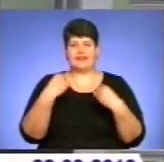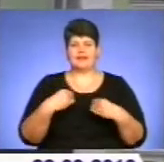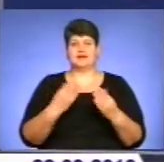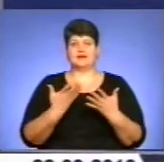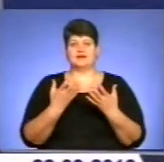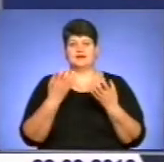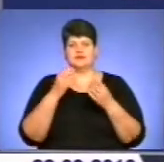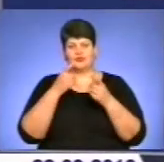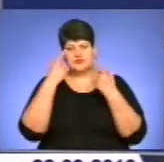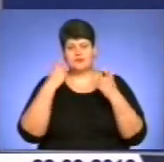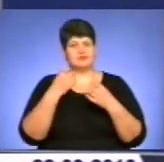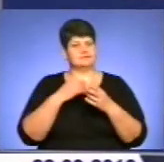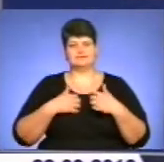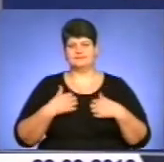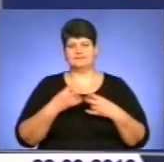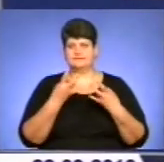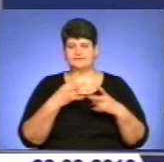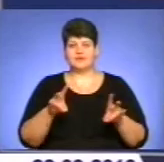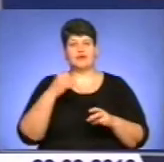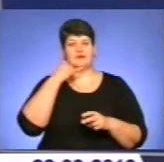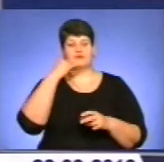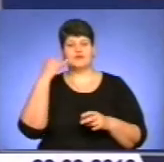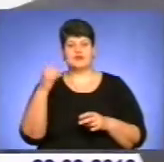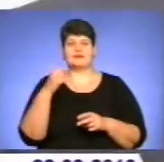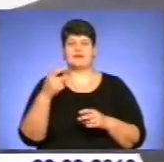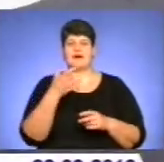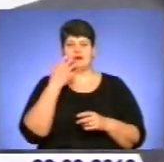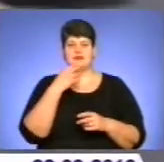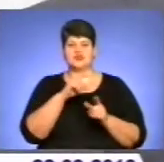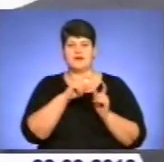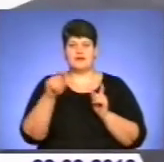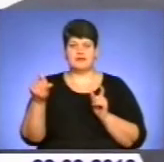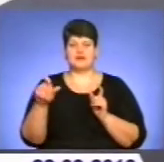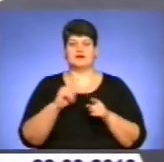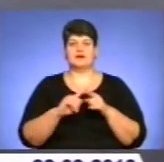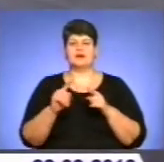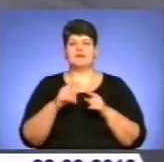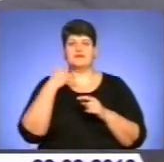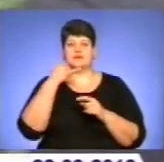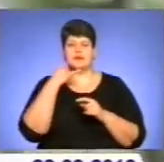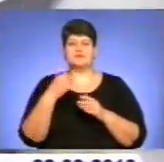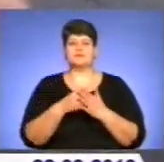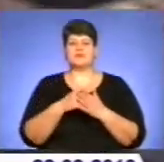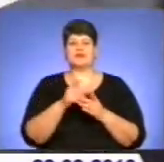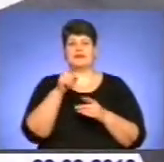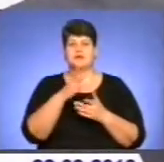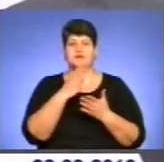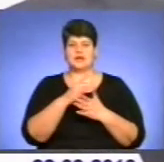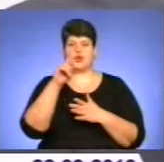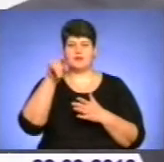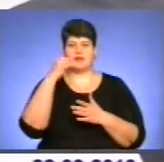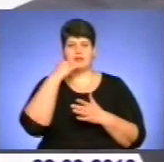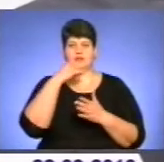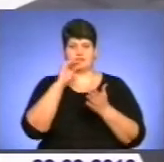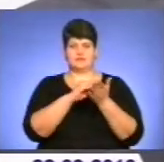дані, не поспішайте. Краще зателефонуйте на гарячу лінію фінансової установи. На кожній банківській картці номери телефонів вказані.